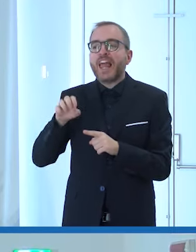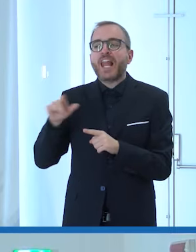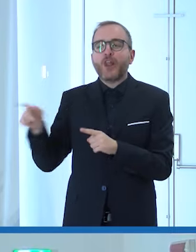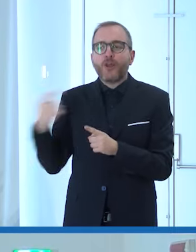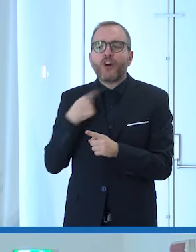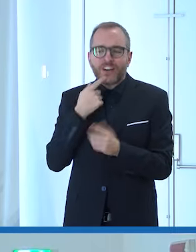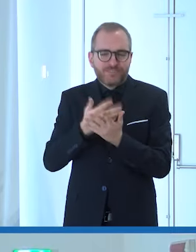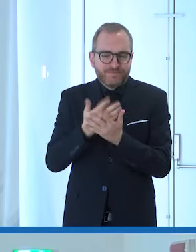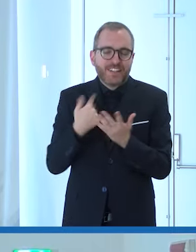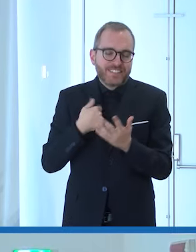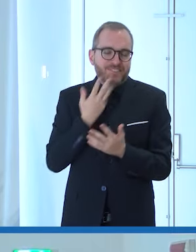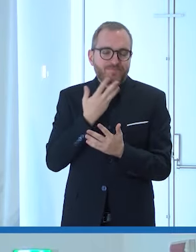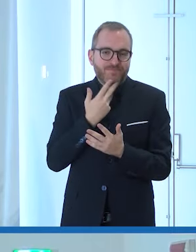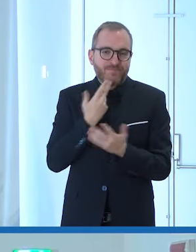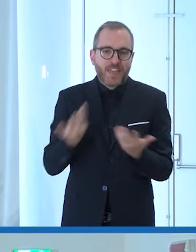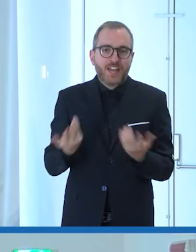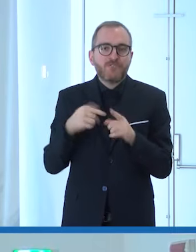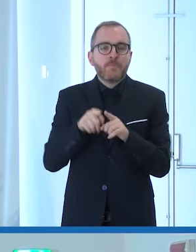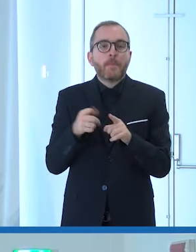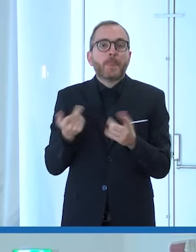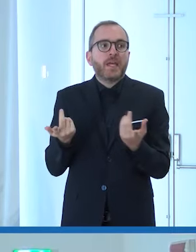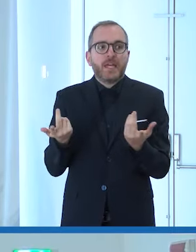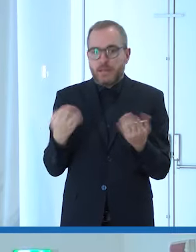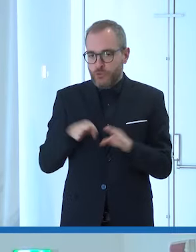quello che ci dirà Lello anche su questo